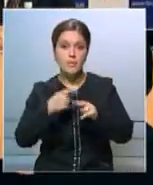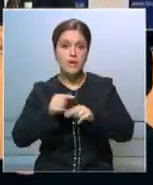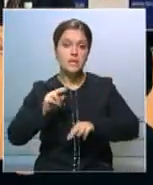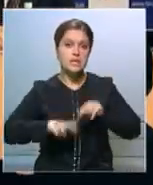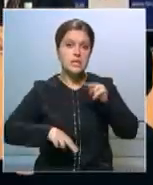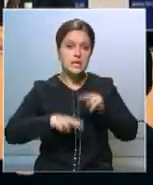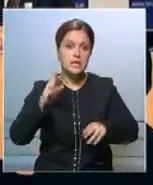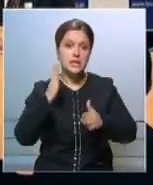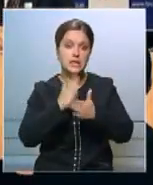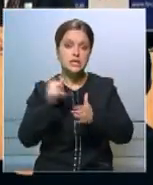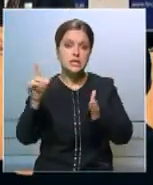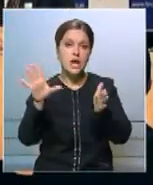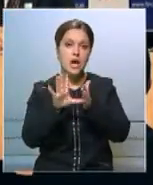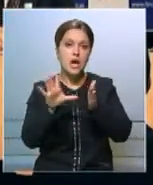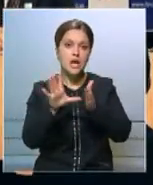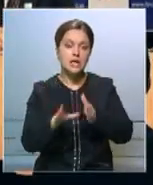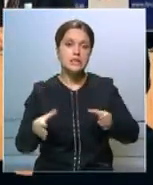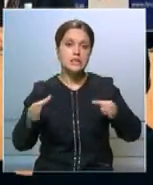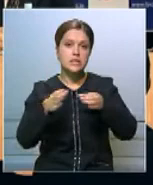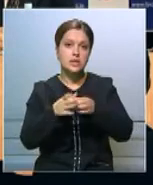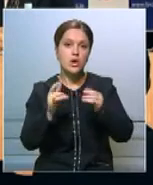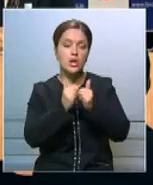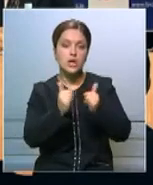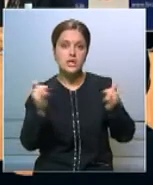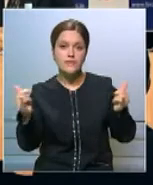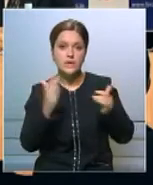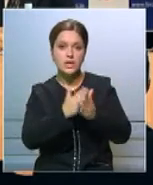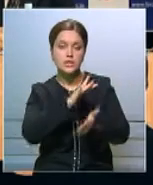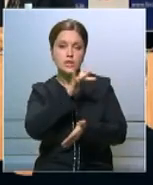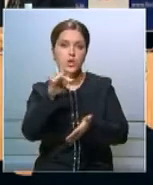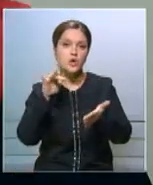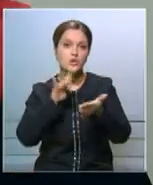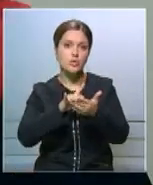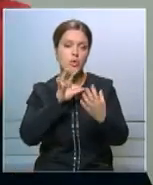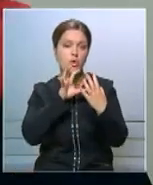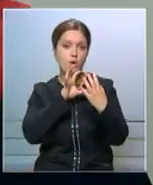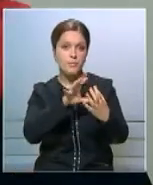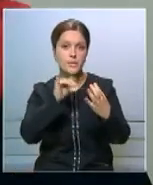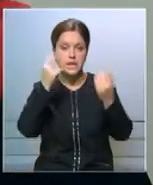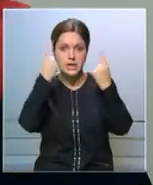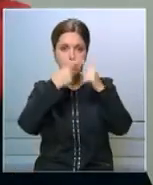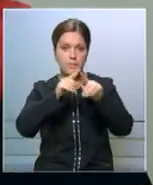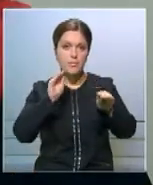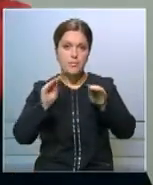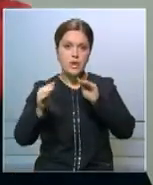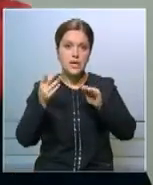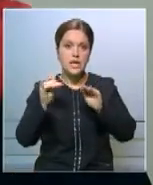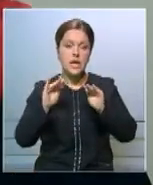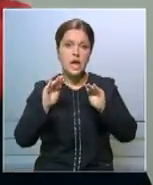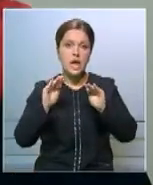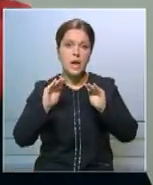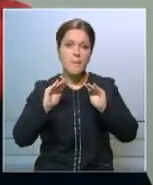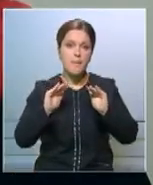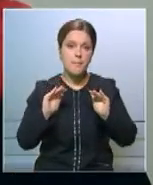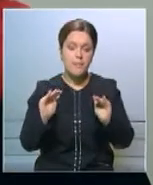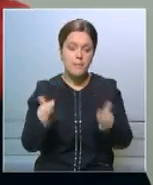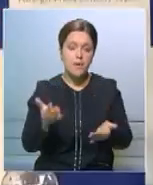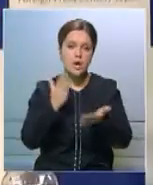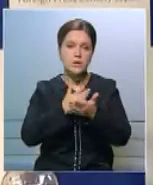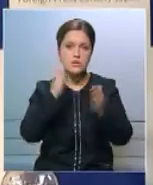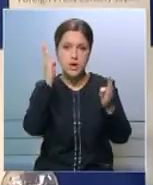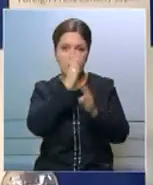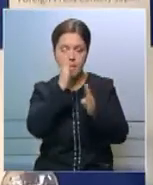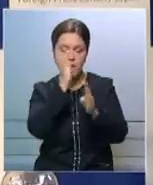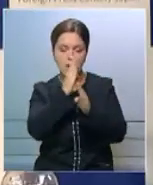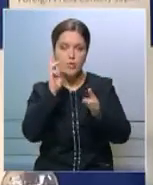геотермальных электростанций, развитие систем городского транспорта и инфраструктуры для минимизации последствий при